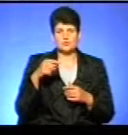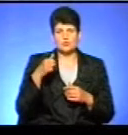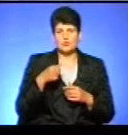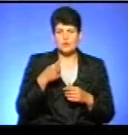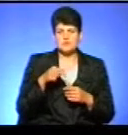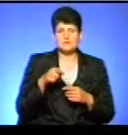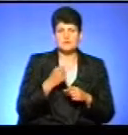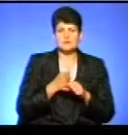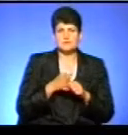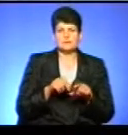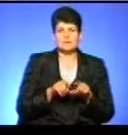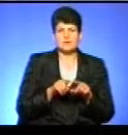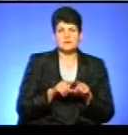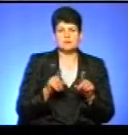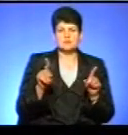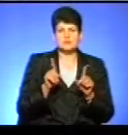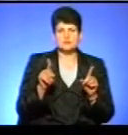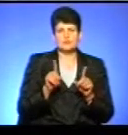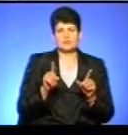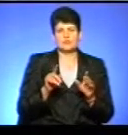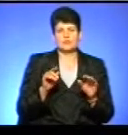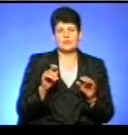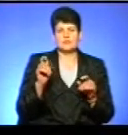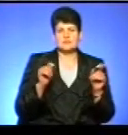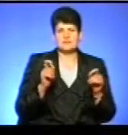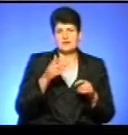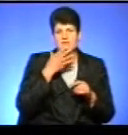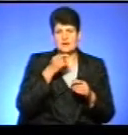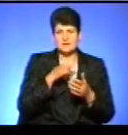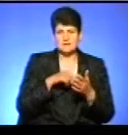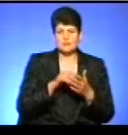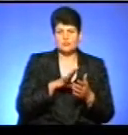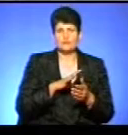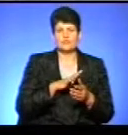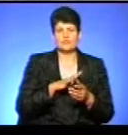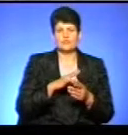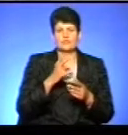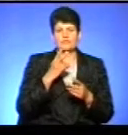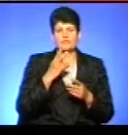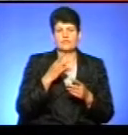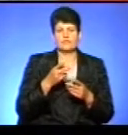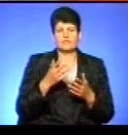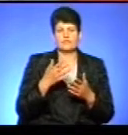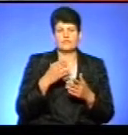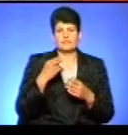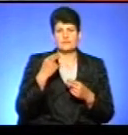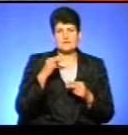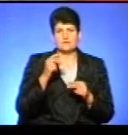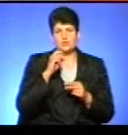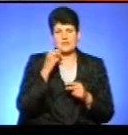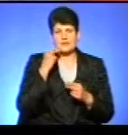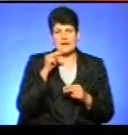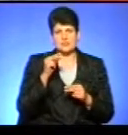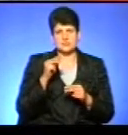року він працював також на музичному фестивалі «Файне місто», який був визваний в Україні найкращим по інклюзію. І, відповідно,